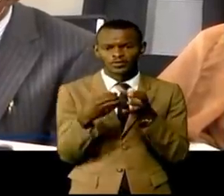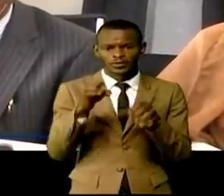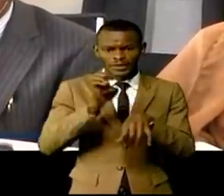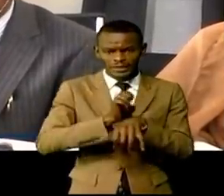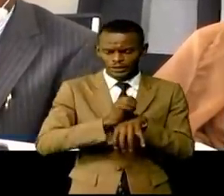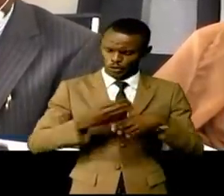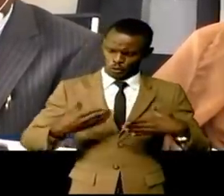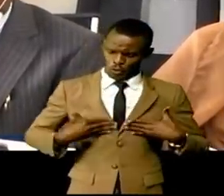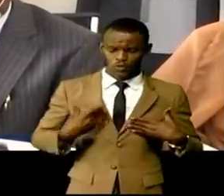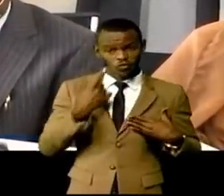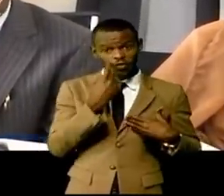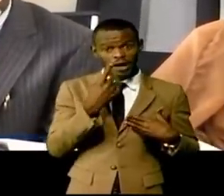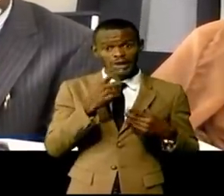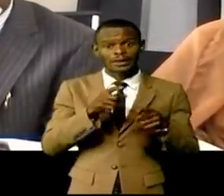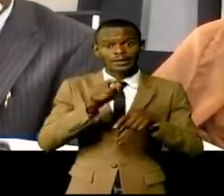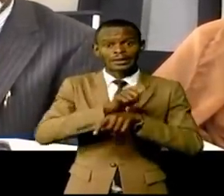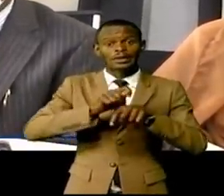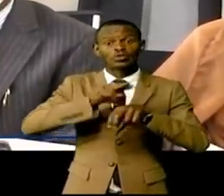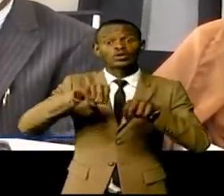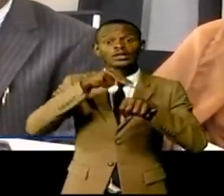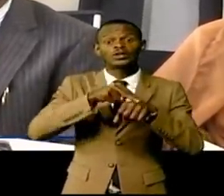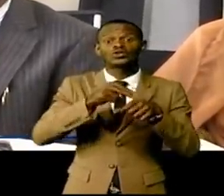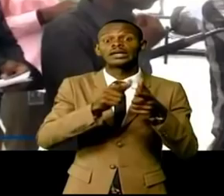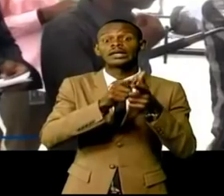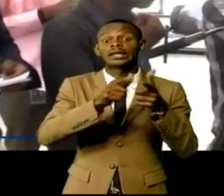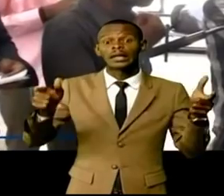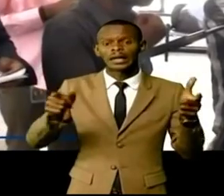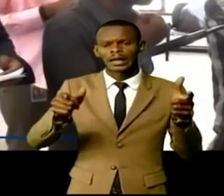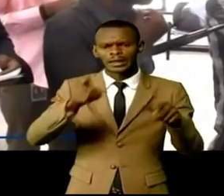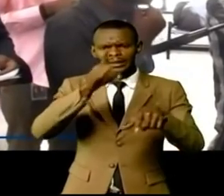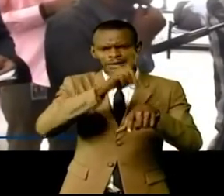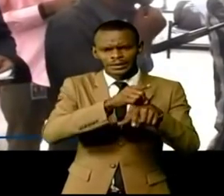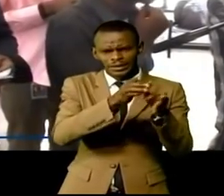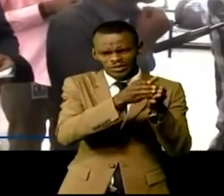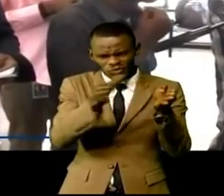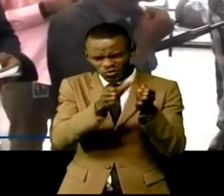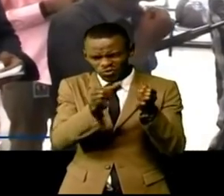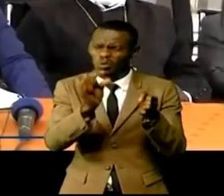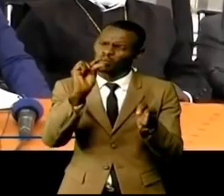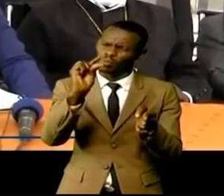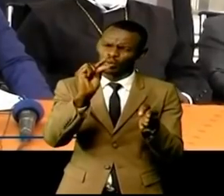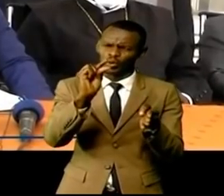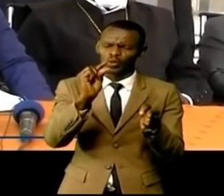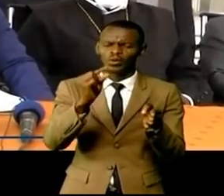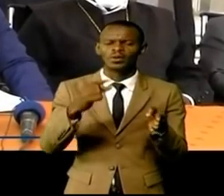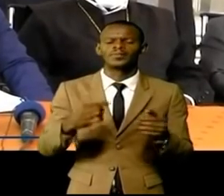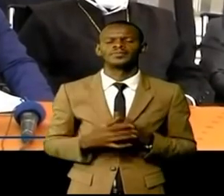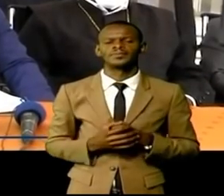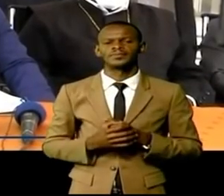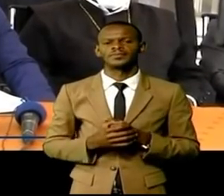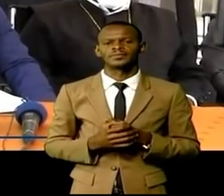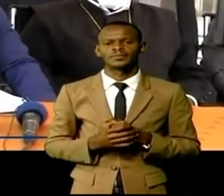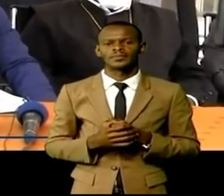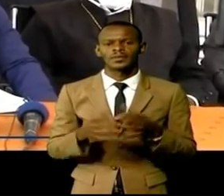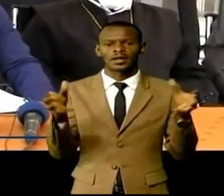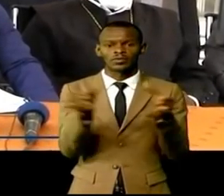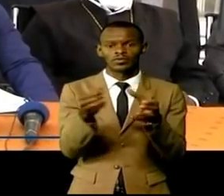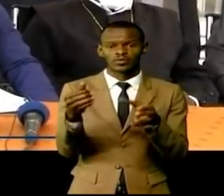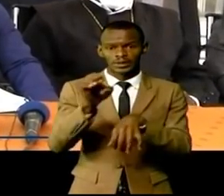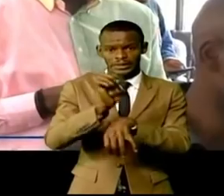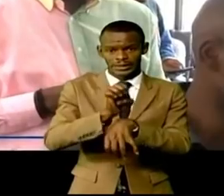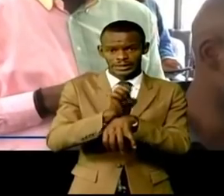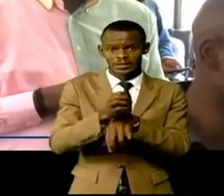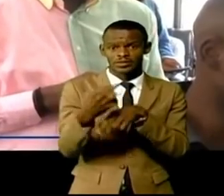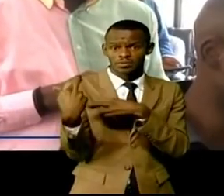partis prénants un délai des mois semble être suffisant réunis au sein de la plateforme les chefs des confessions religieuses ont